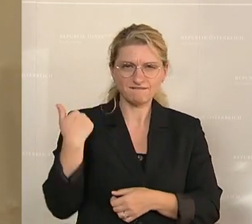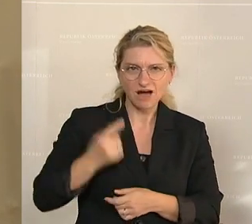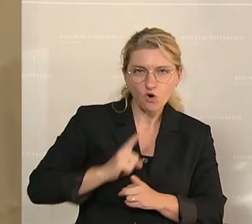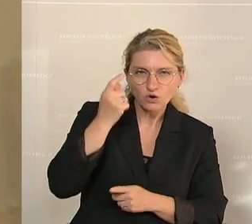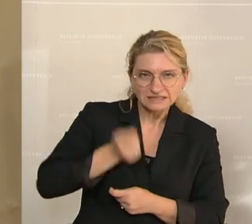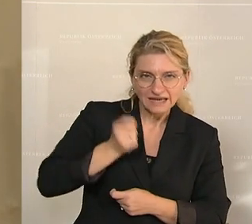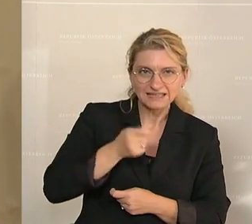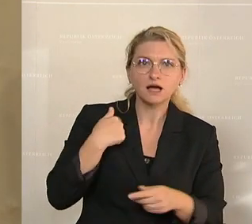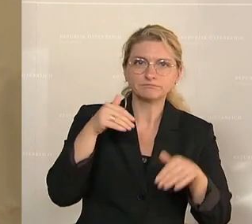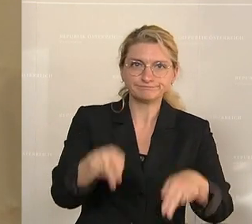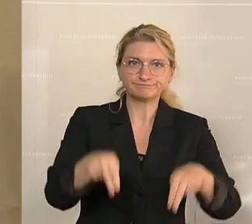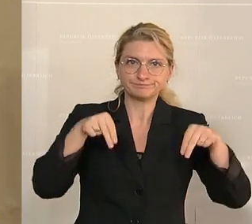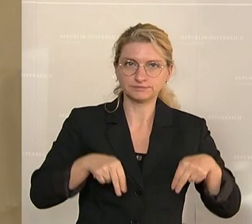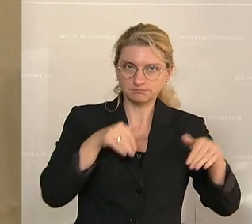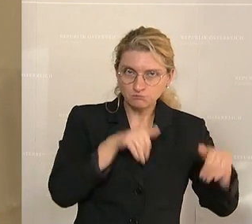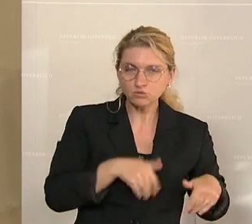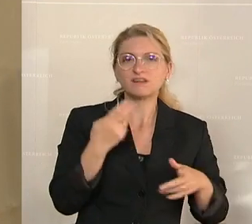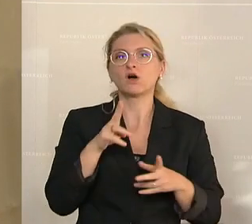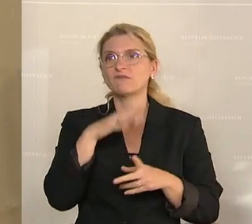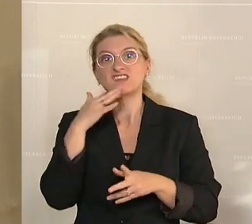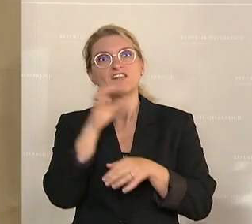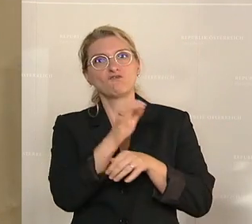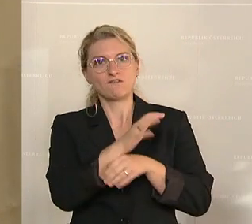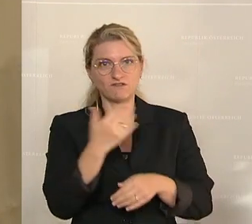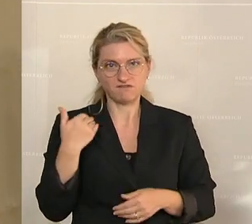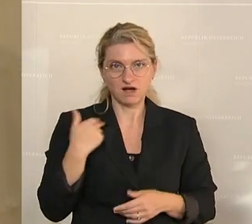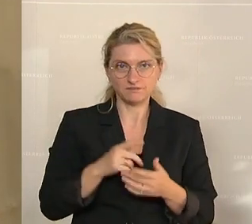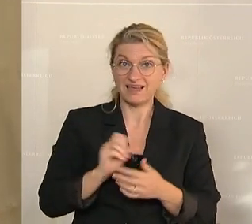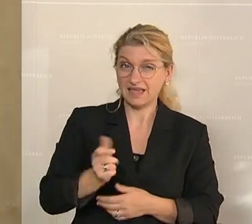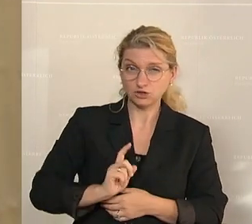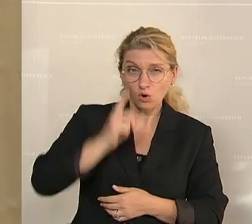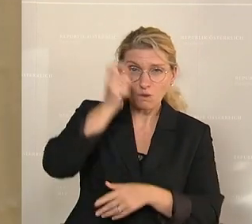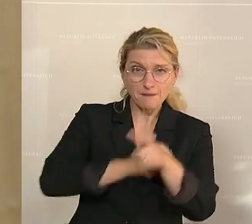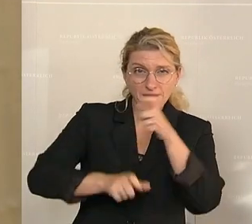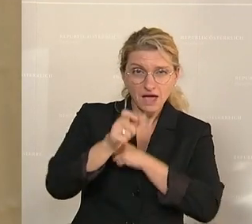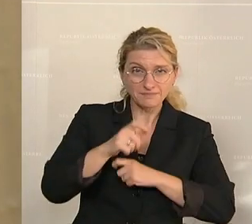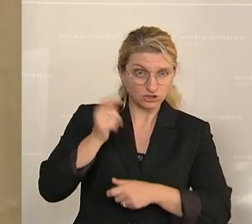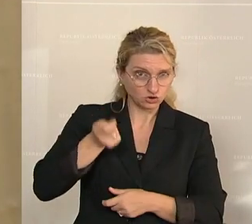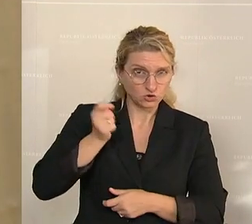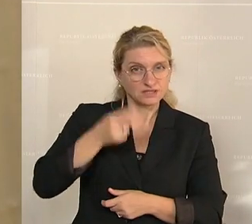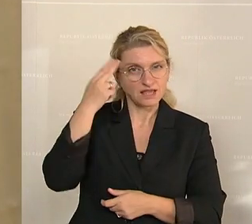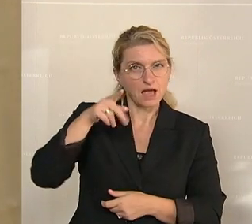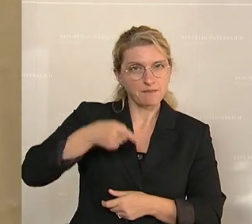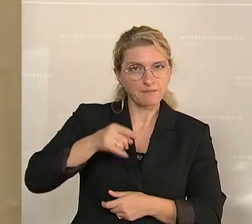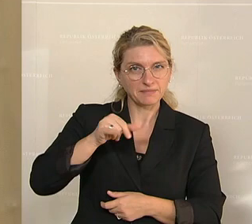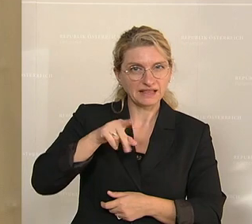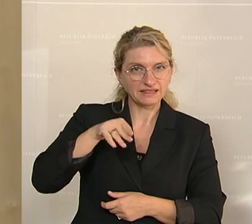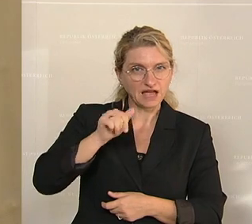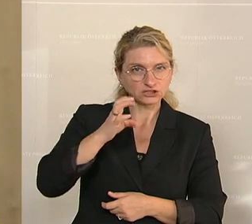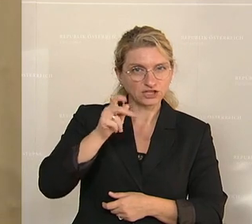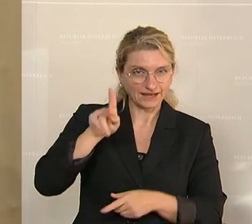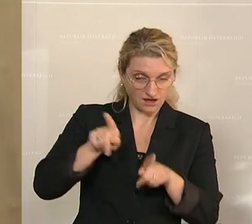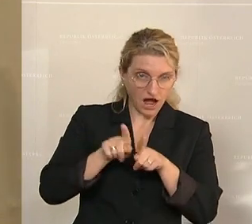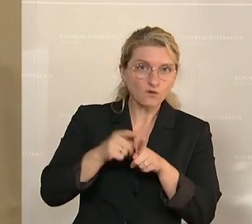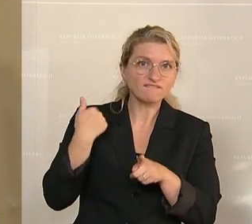ganz, ganz massiven Vorwürfen gegenübergestanden ist. Wir haben den höchsten Beamten in der Justiz, den Herrn Pilner-Check, der suspendiert worden ist, auch mit entsprechend